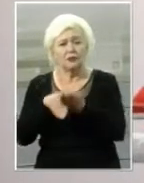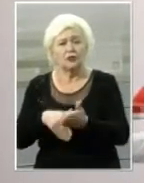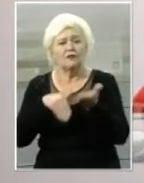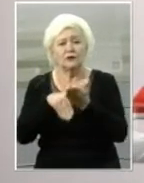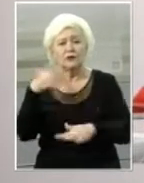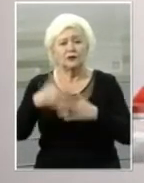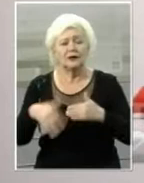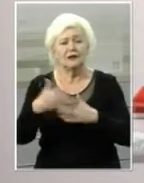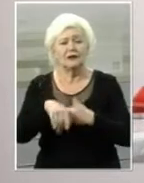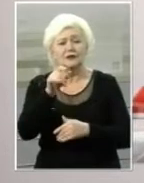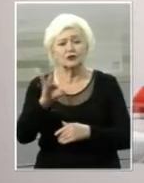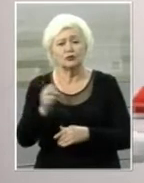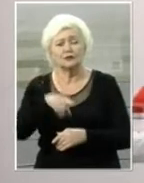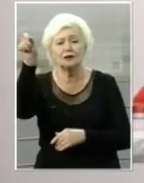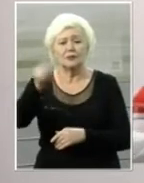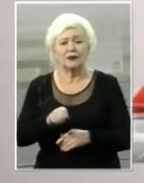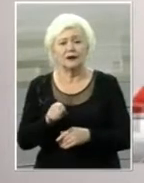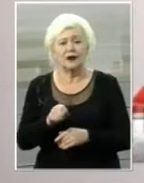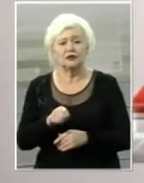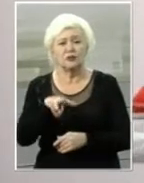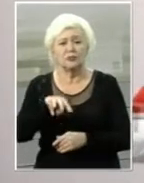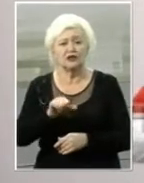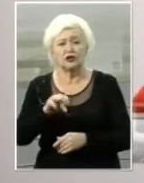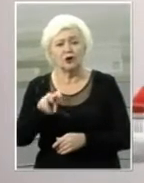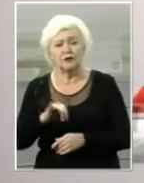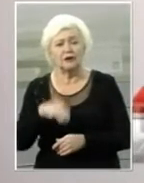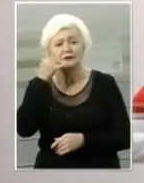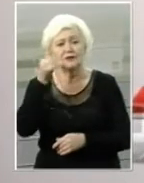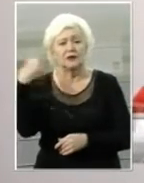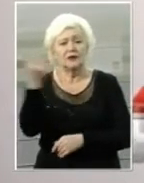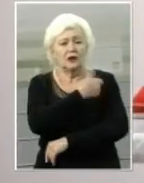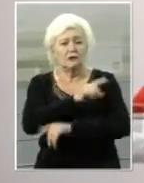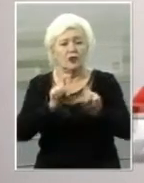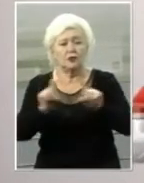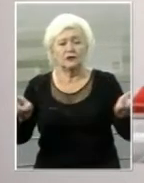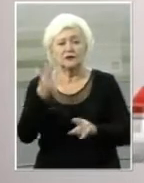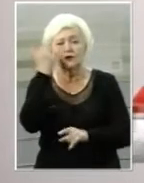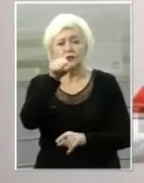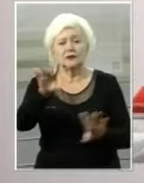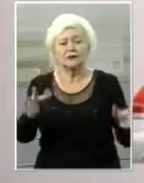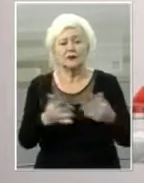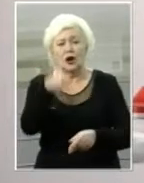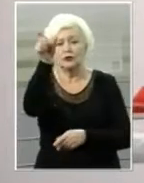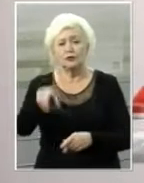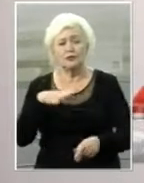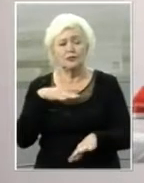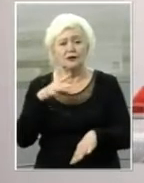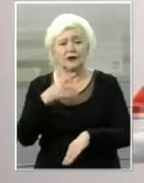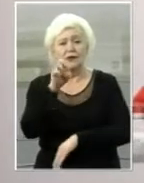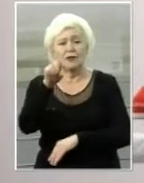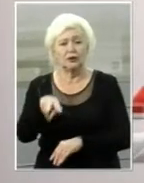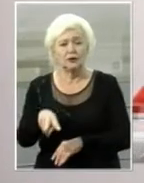волонтери херсонські. Приїздять у Мечникова. Я дзвонив в обласну, коли все сталося. Людина була на лікарняному.